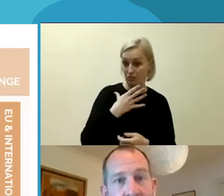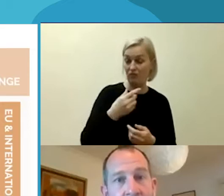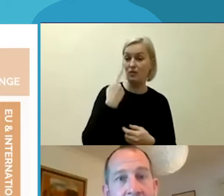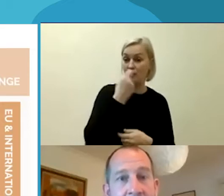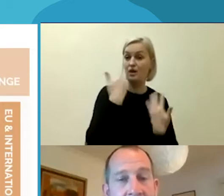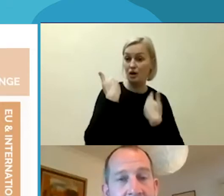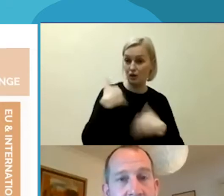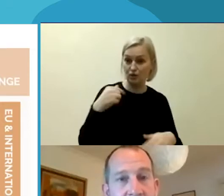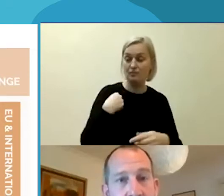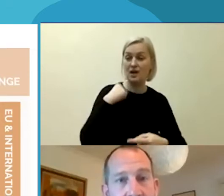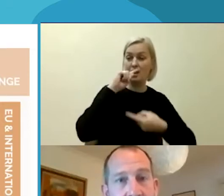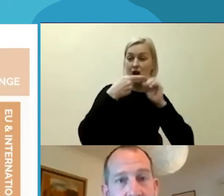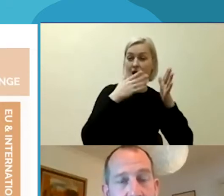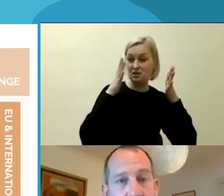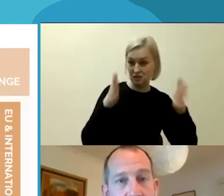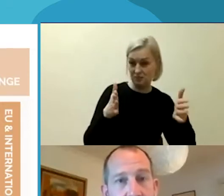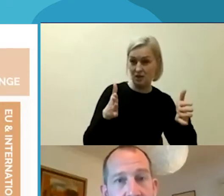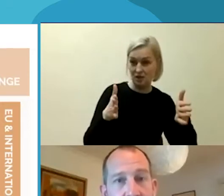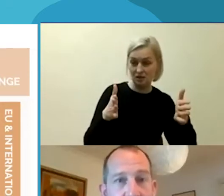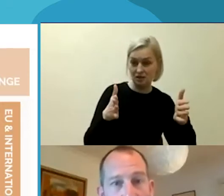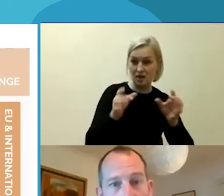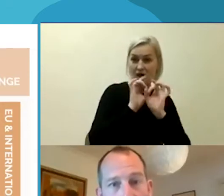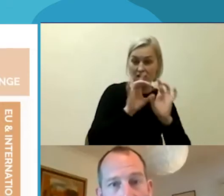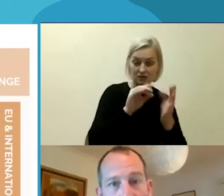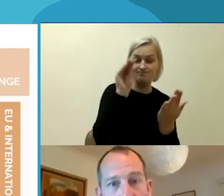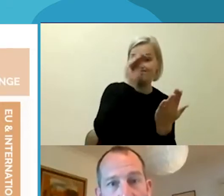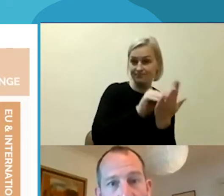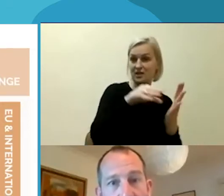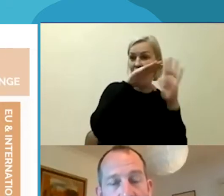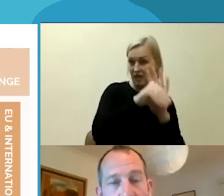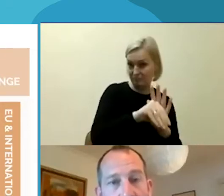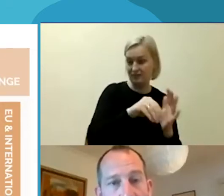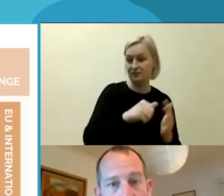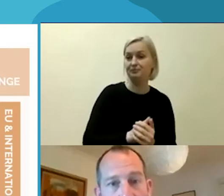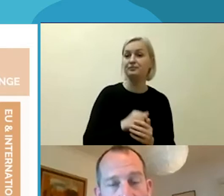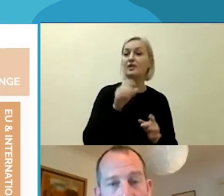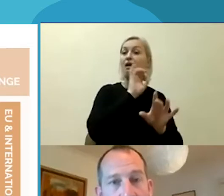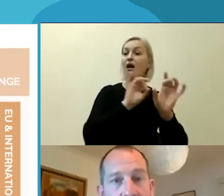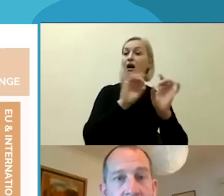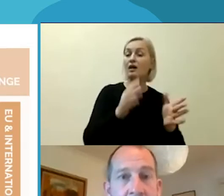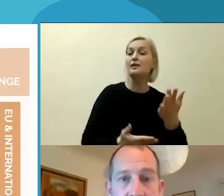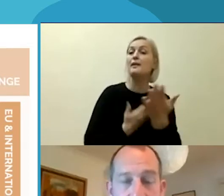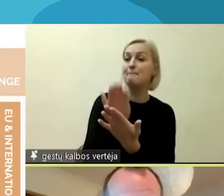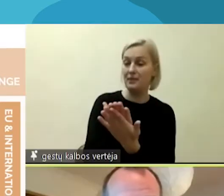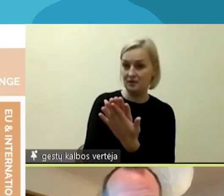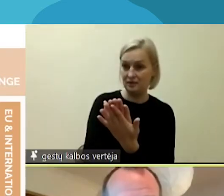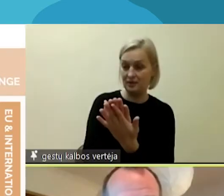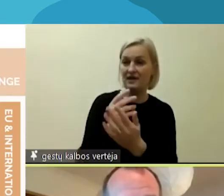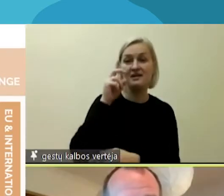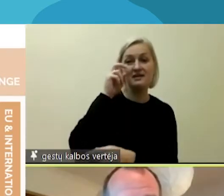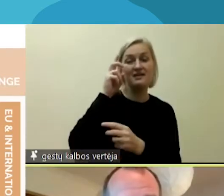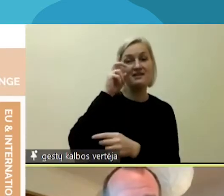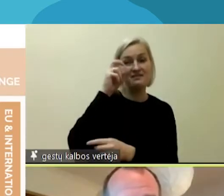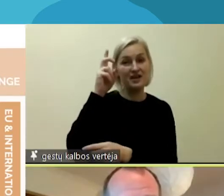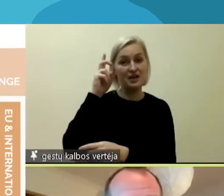kasmetinės ataskaitas. Tas ataskaitas mes pateikiame tarp vyriausybinėjams